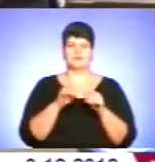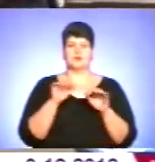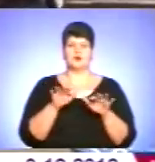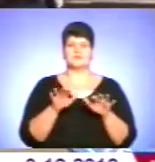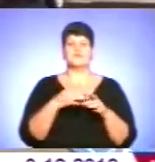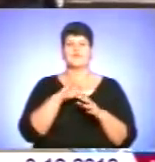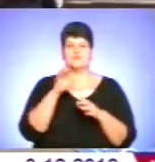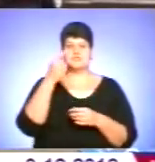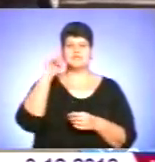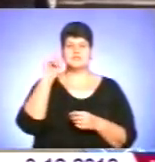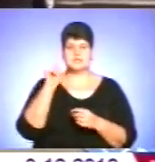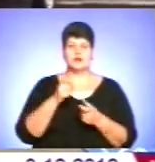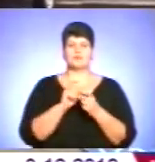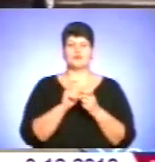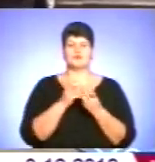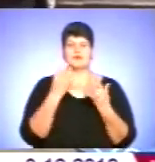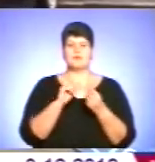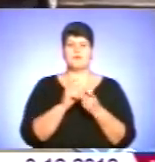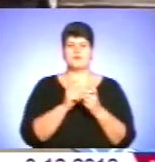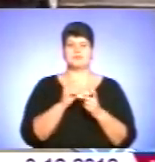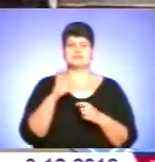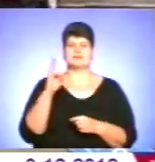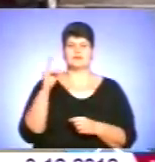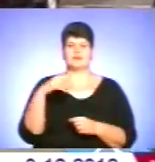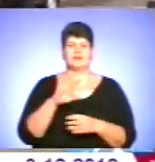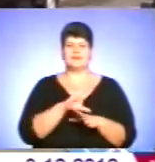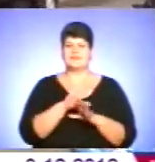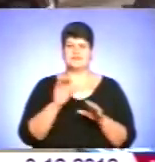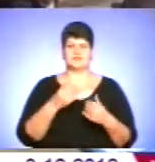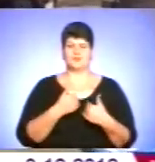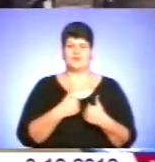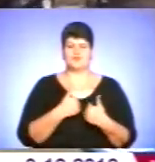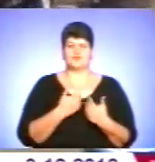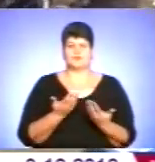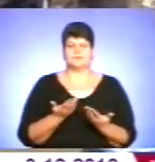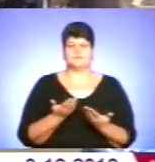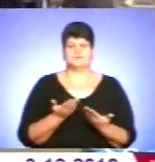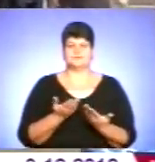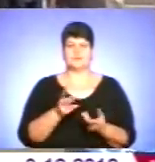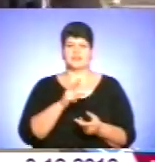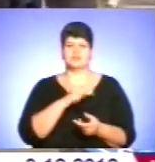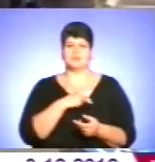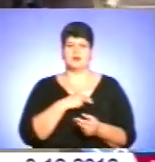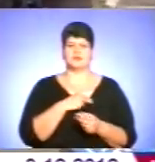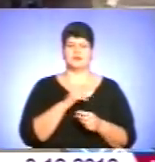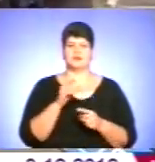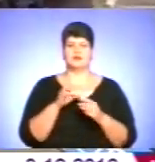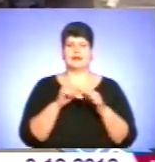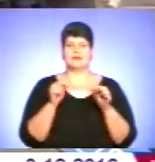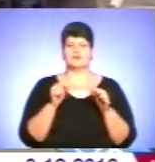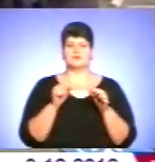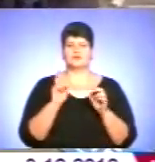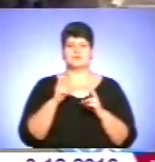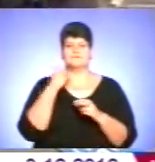знають, що сьогодні боротьби зі снідом, але не всі хочуть чіпляти ці ліндочки. Хтось може